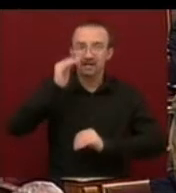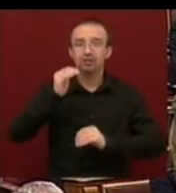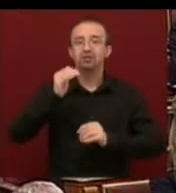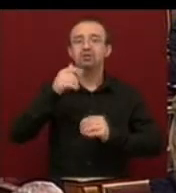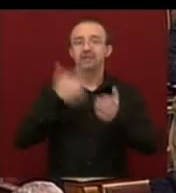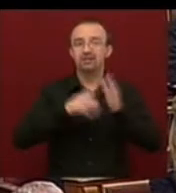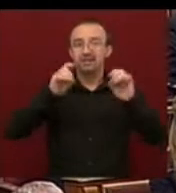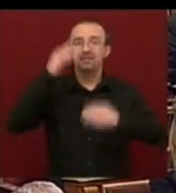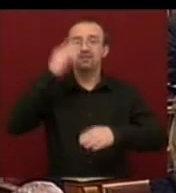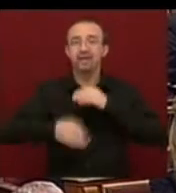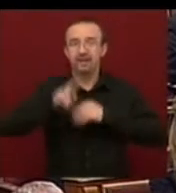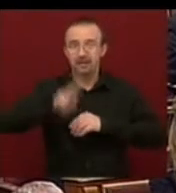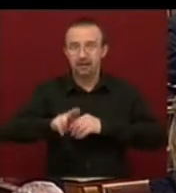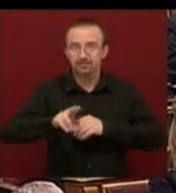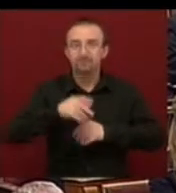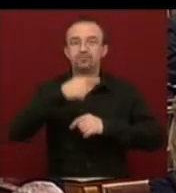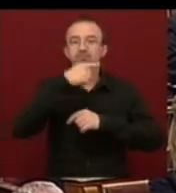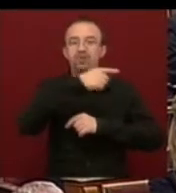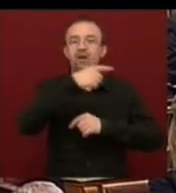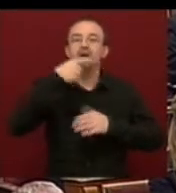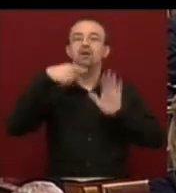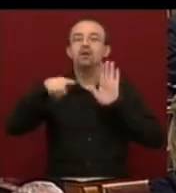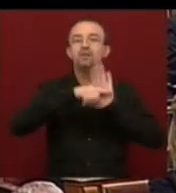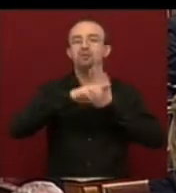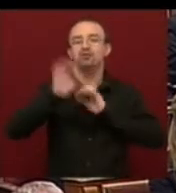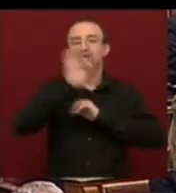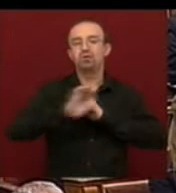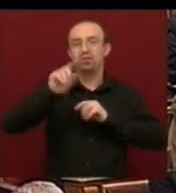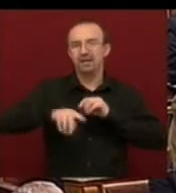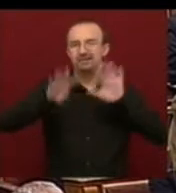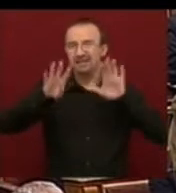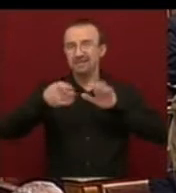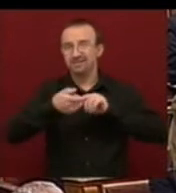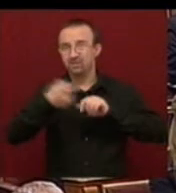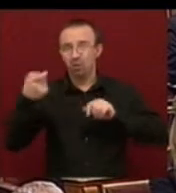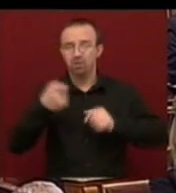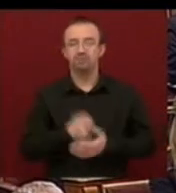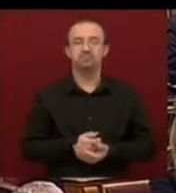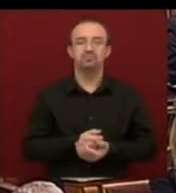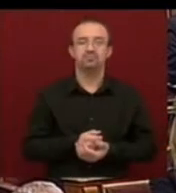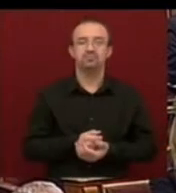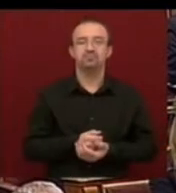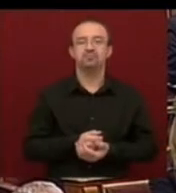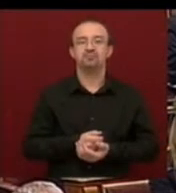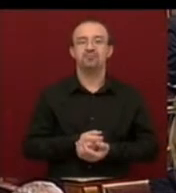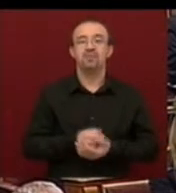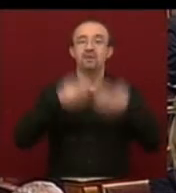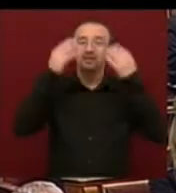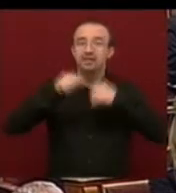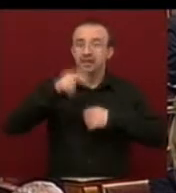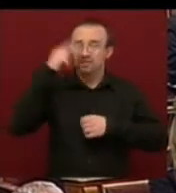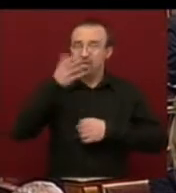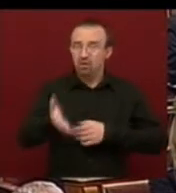2010 végére a mínusz 0,9 század százalékhoz képes. Tisztelt